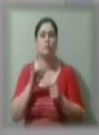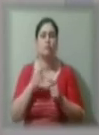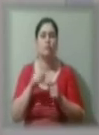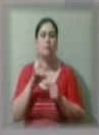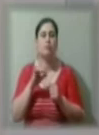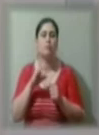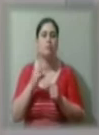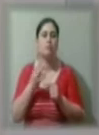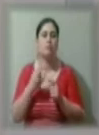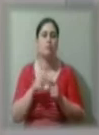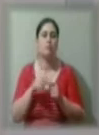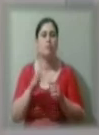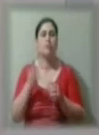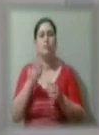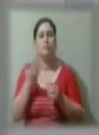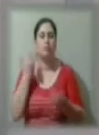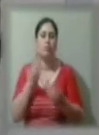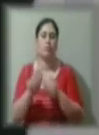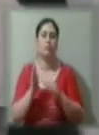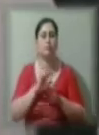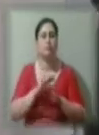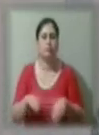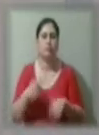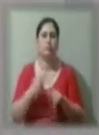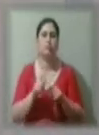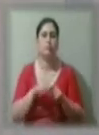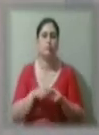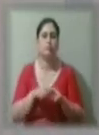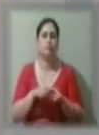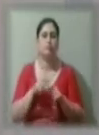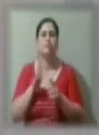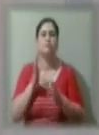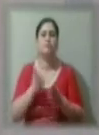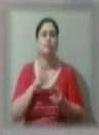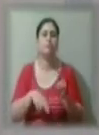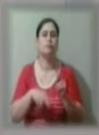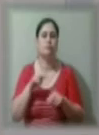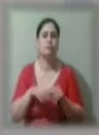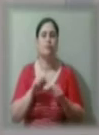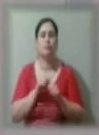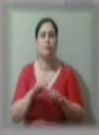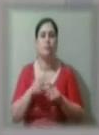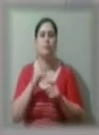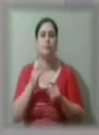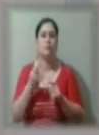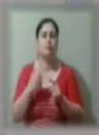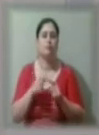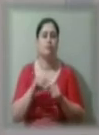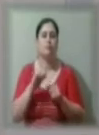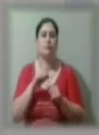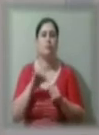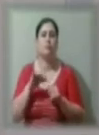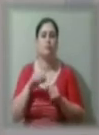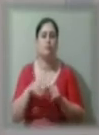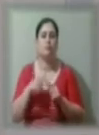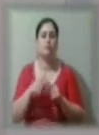розвалиться. Творчими, будуючими, воздвигаючими енергіями і інструментами в нашому світі є